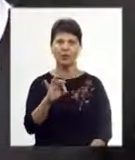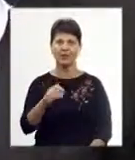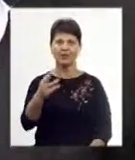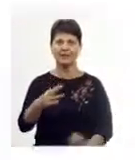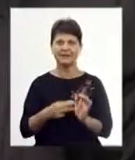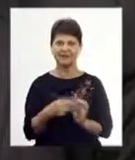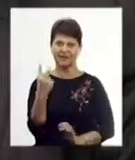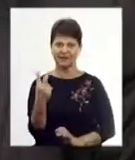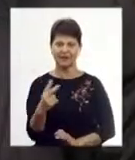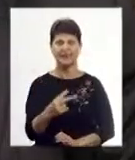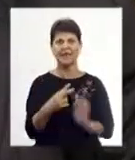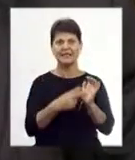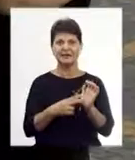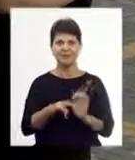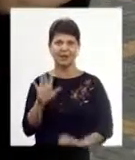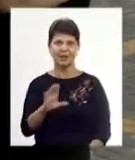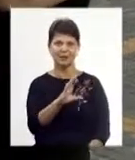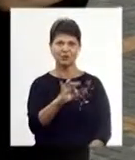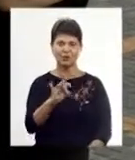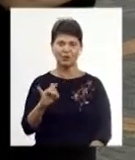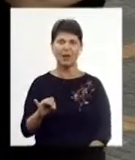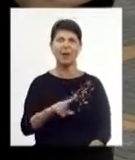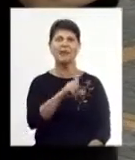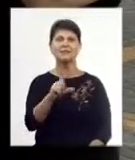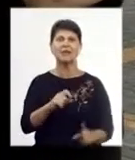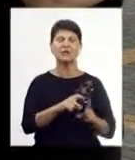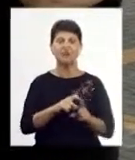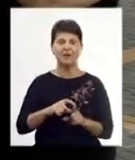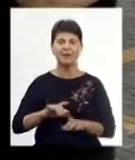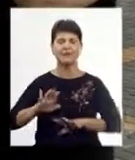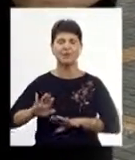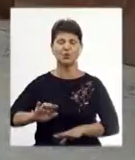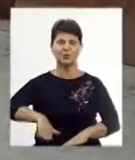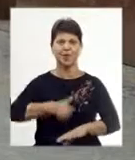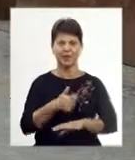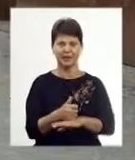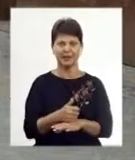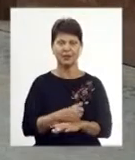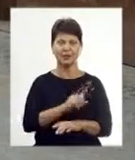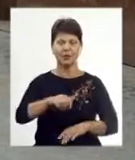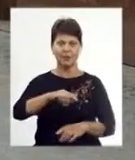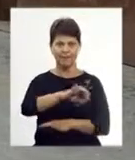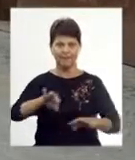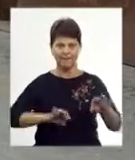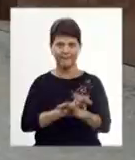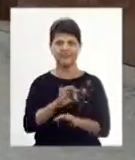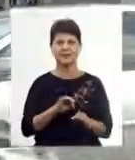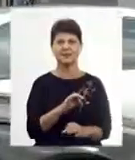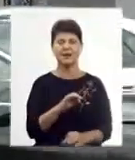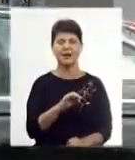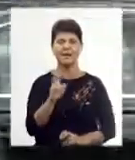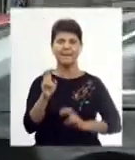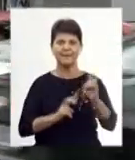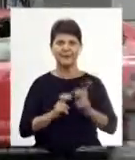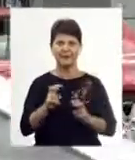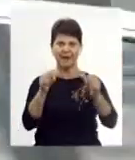дві вивіски, Соборна 75. За словами заступника головного архітектора міста Євгена Совінського, підприємців, які на Соборній розмістили